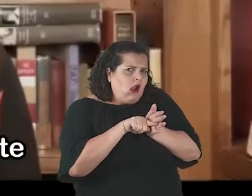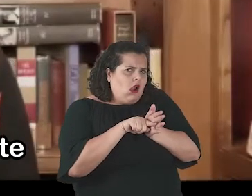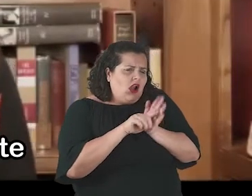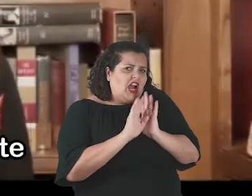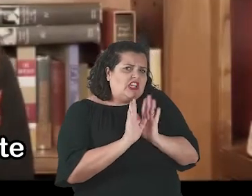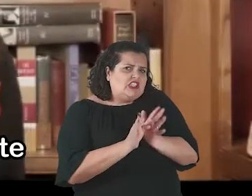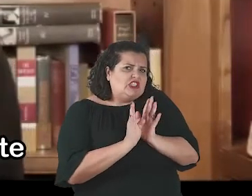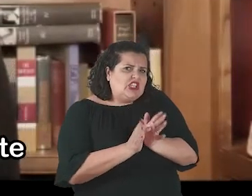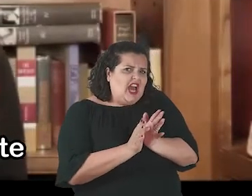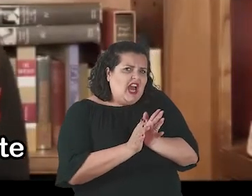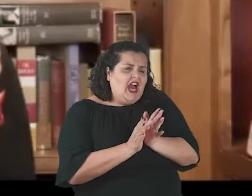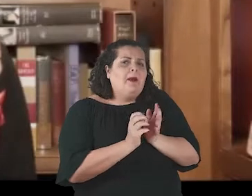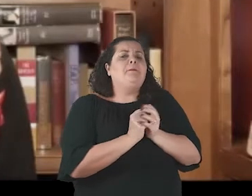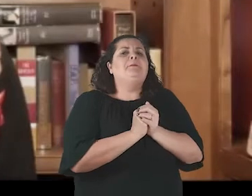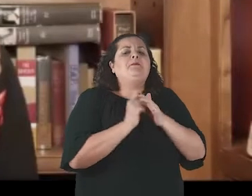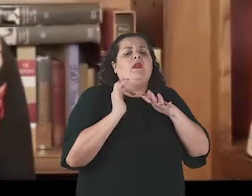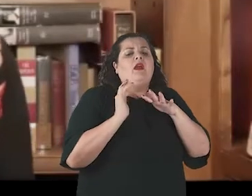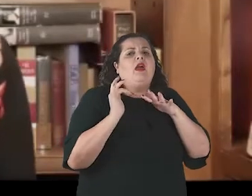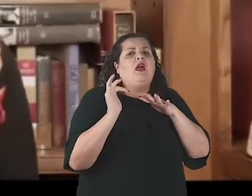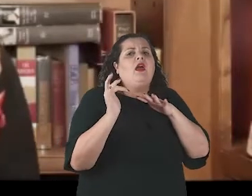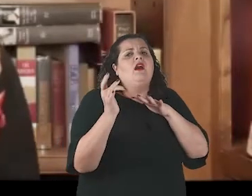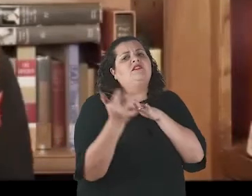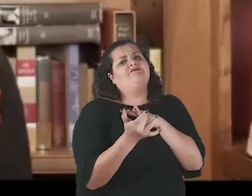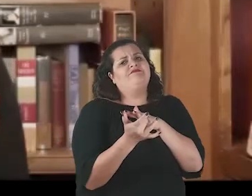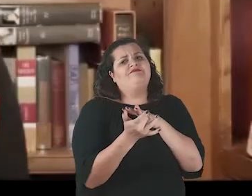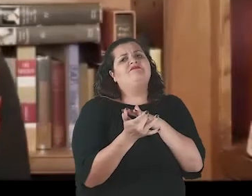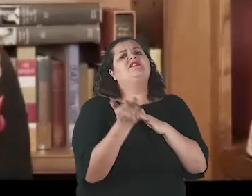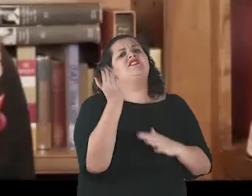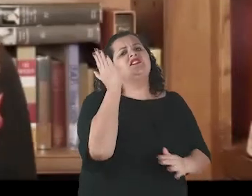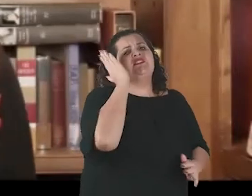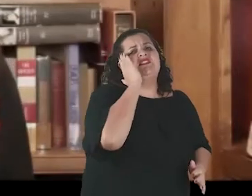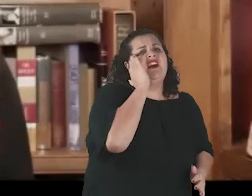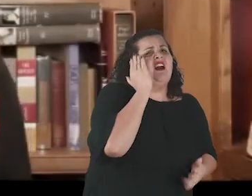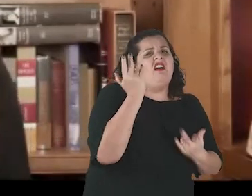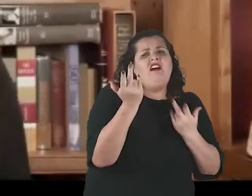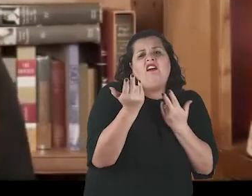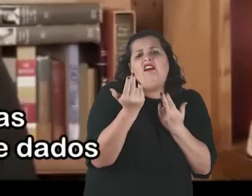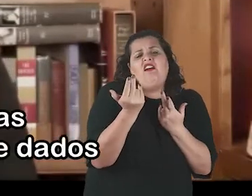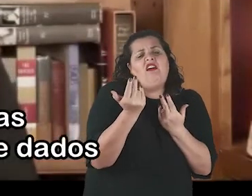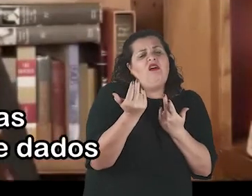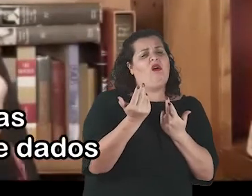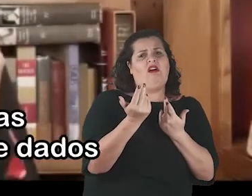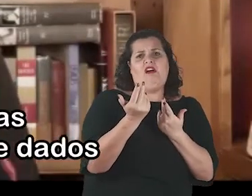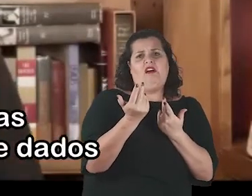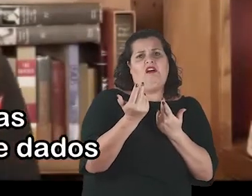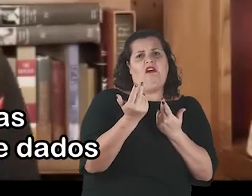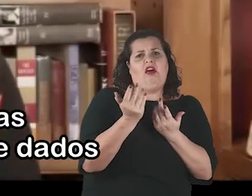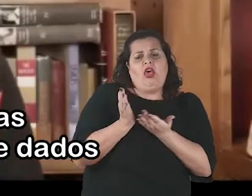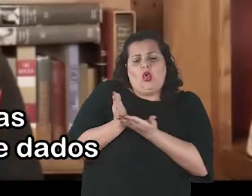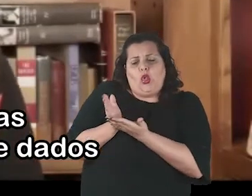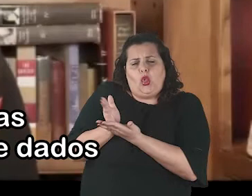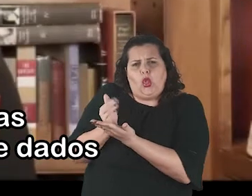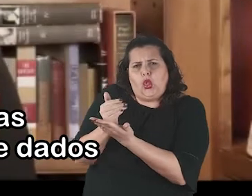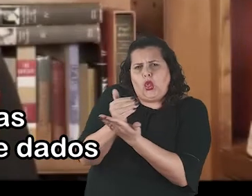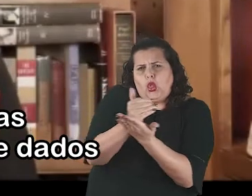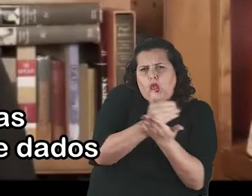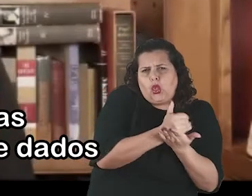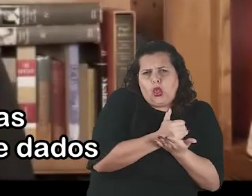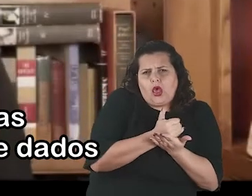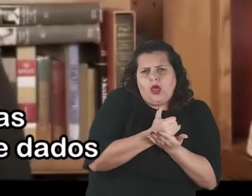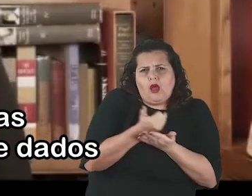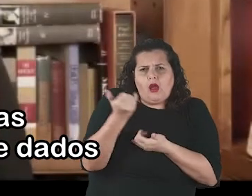innocently and called it social media, we encounter the same